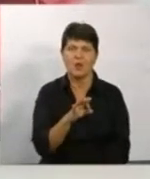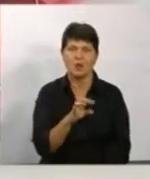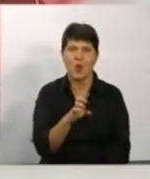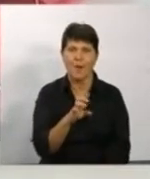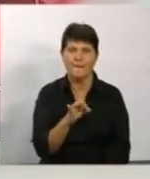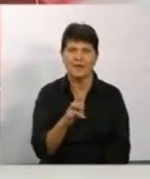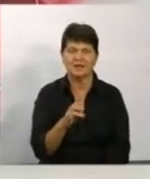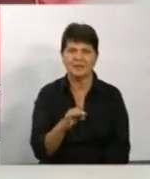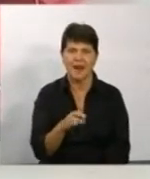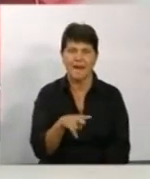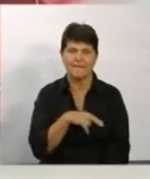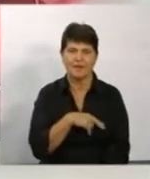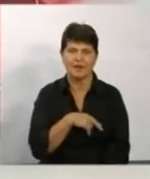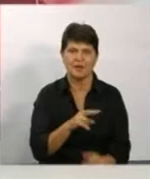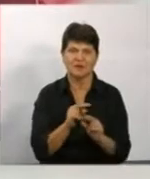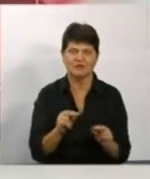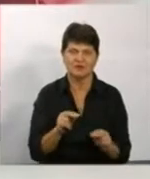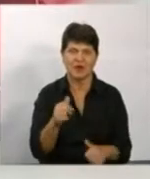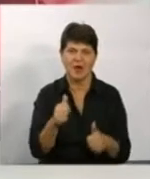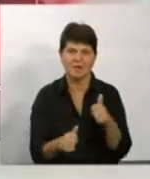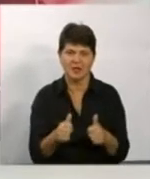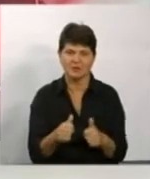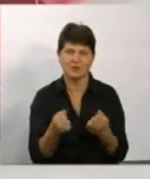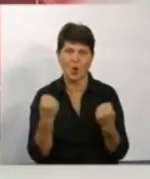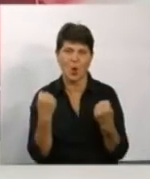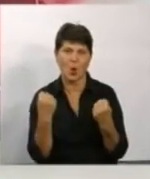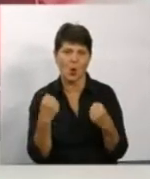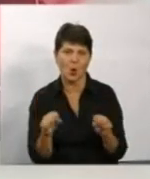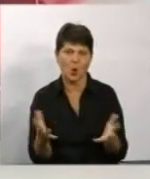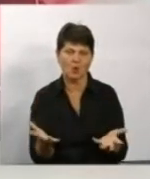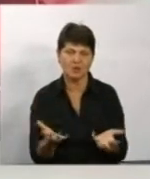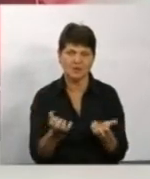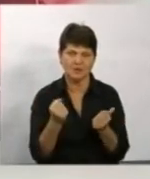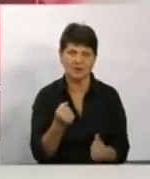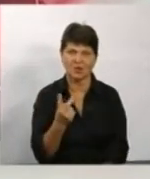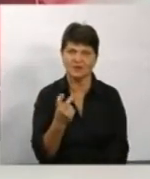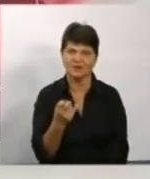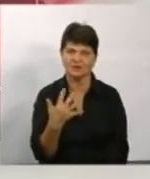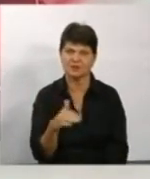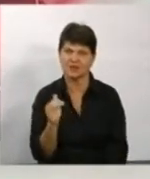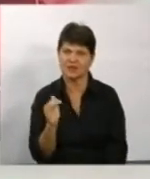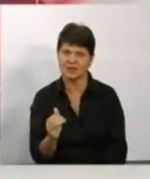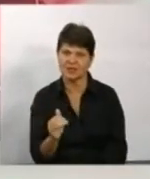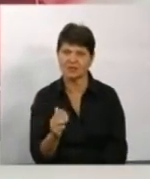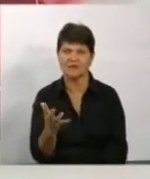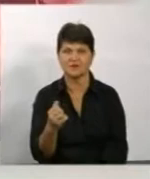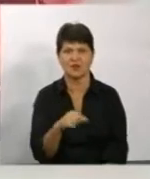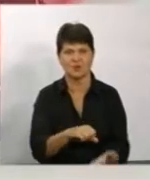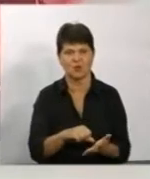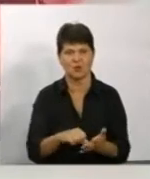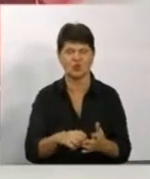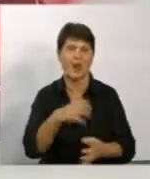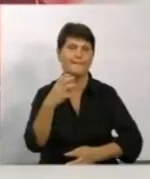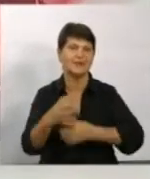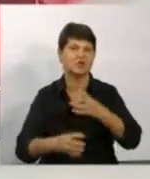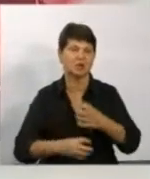Переможець відбіркового етапу в Україні отримує 250 тисяч гривень та можливість взяти участь у міжнародному форумі вчителів, що